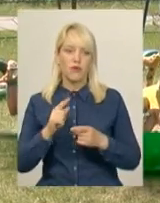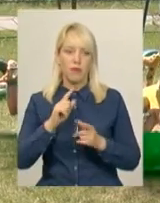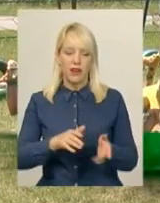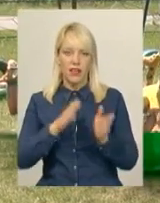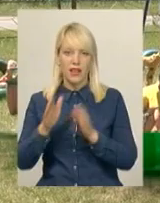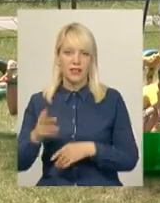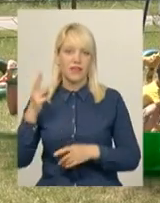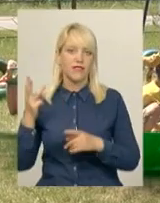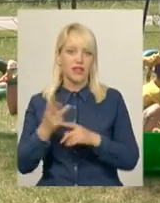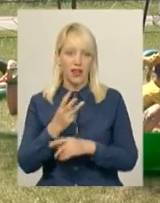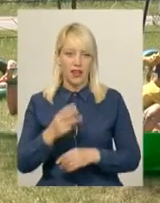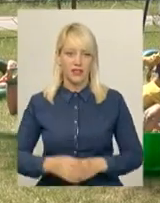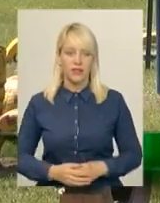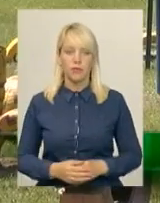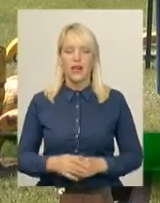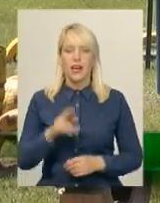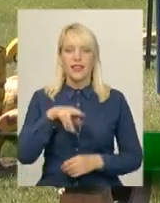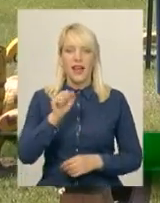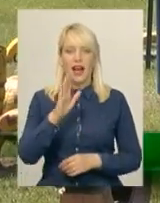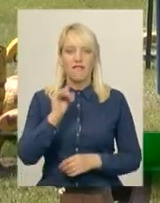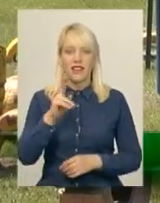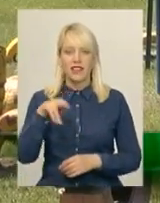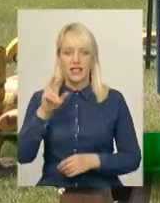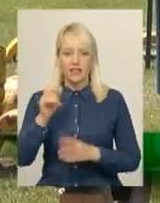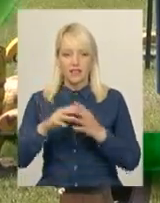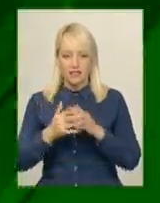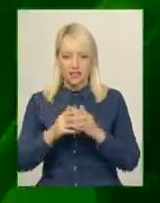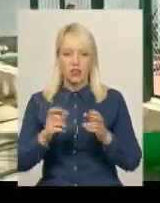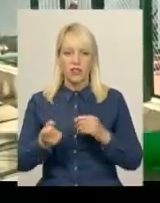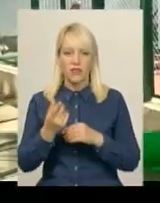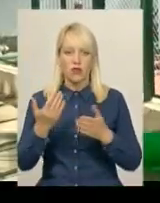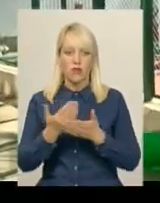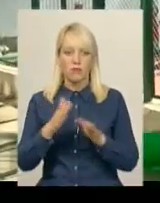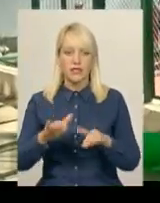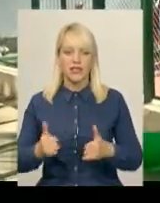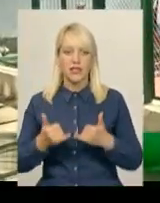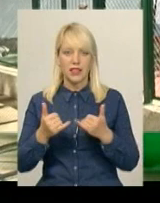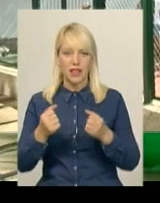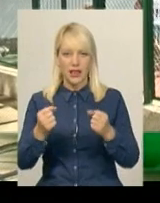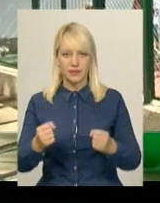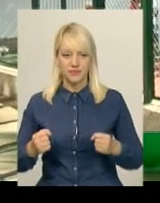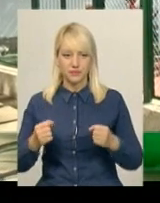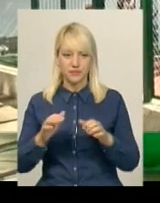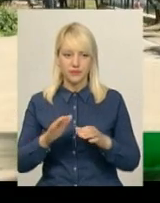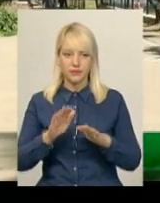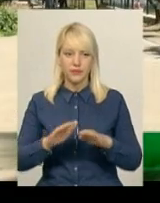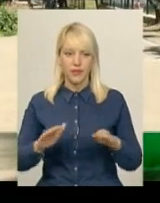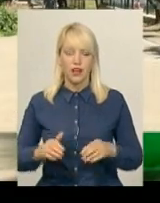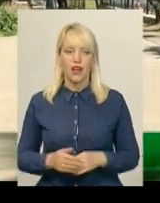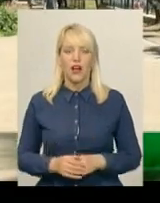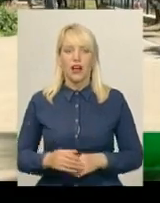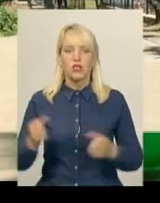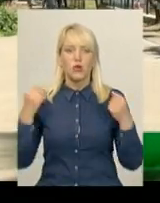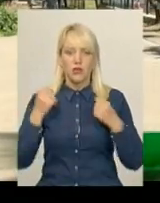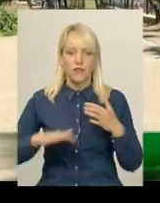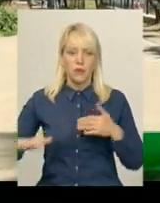У селі Давидківці з'явилася нова локація для дитячих ігр. Мультифункціональний спортивний майданчик облаштували на